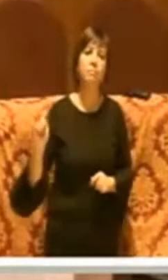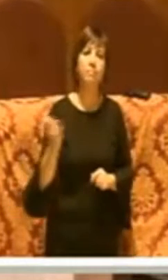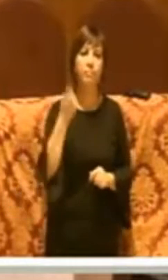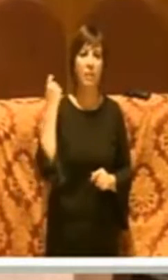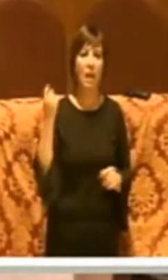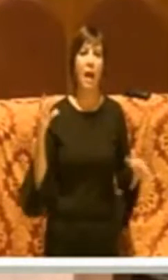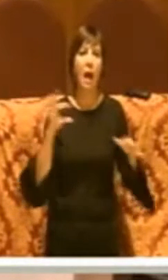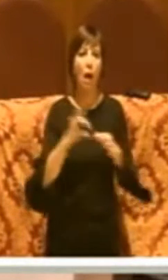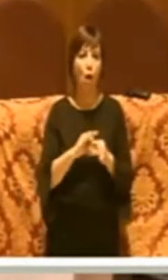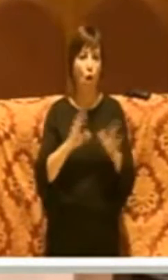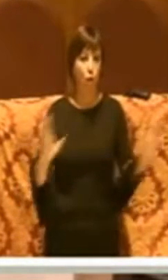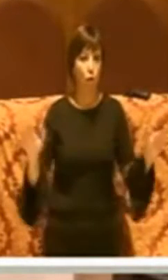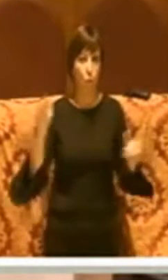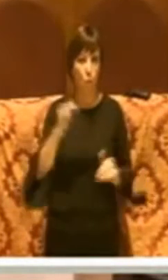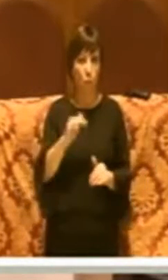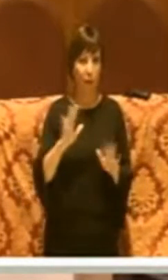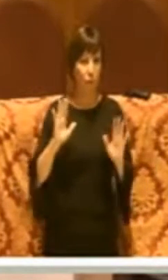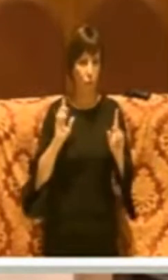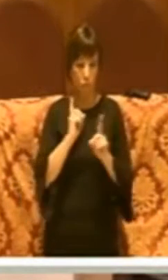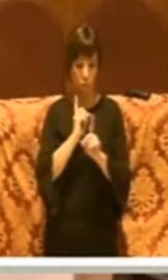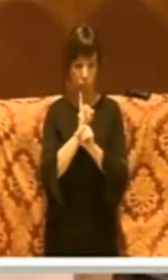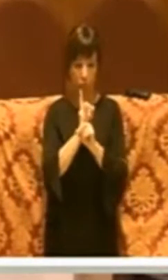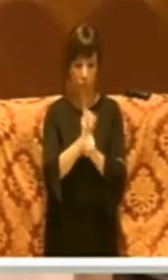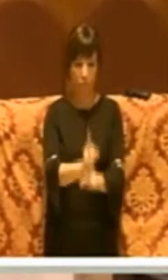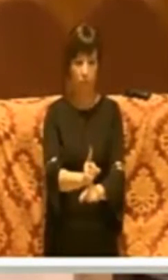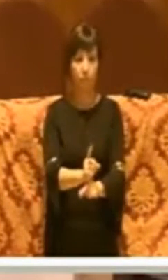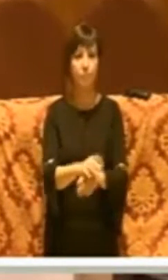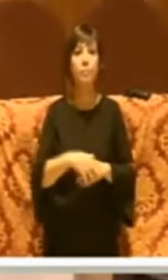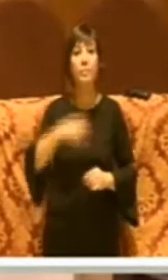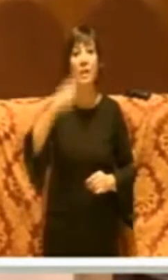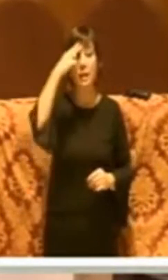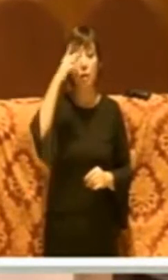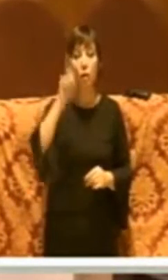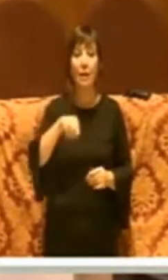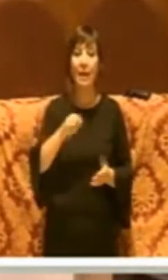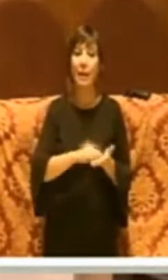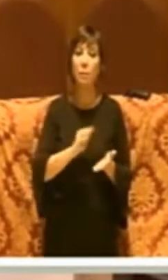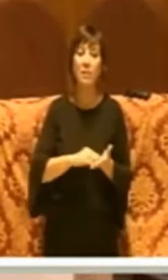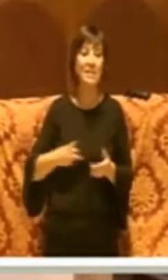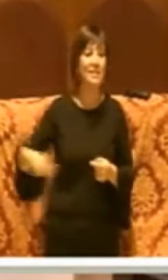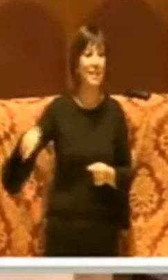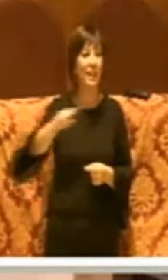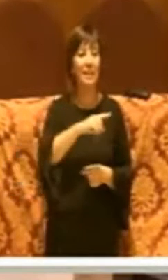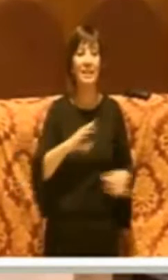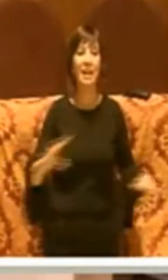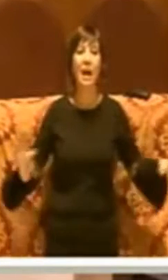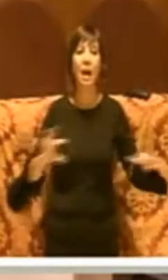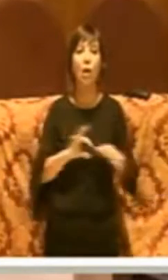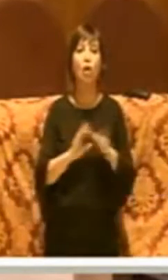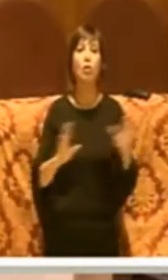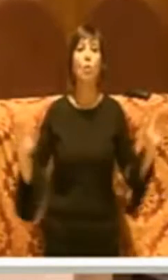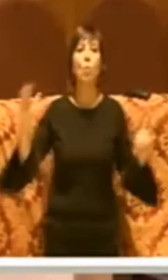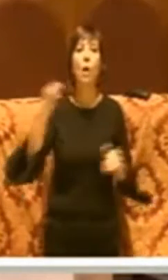accordo quadro. Ricordo pure ai presenti che l'accordo quadro non è una novità degli